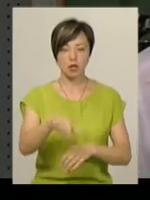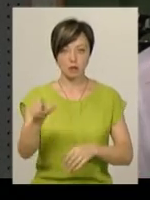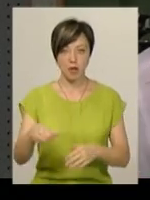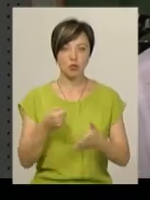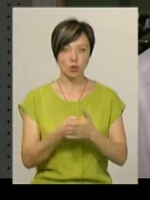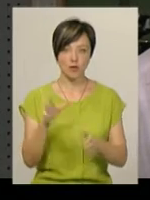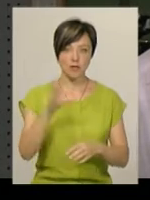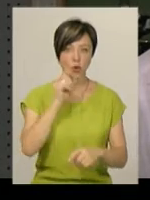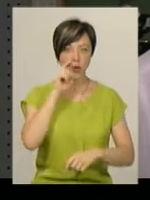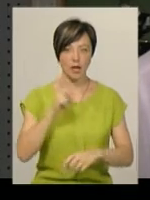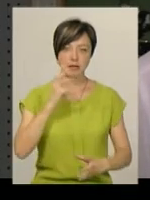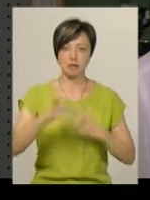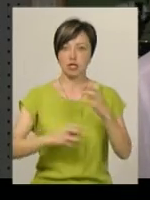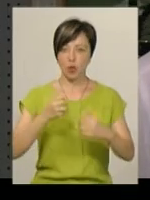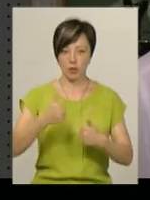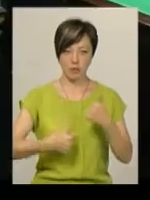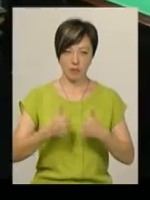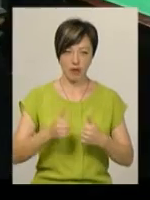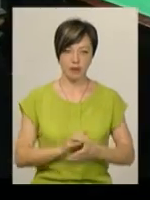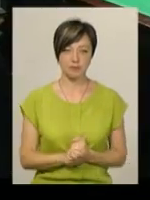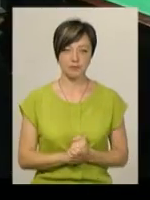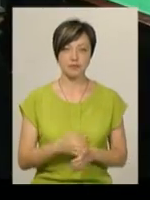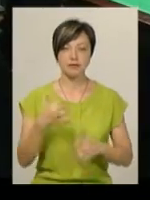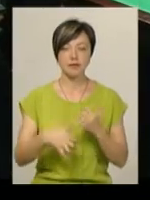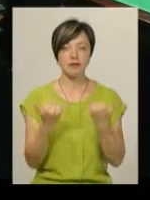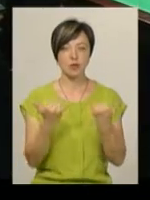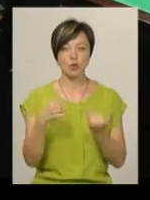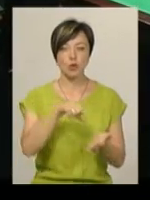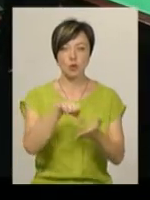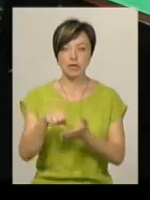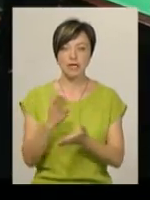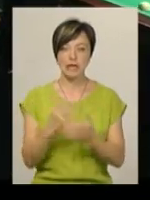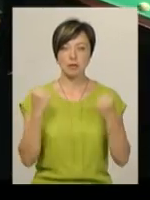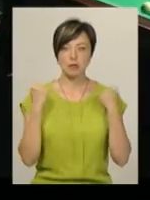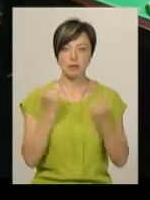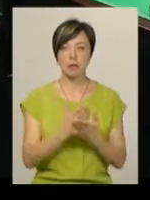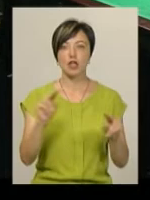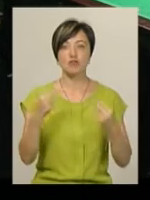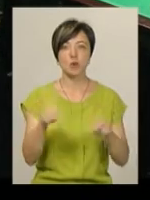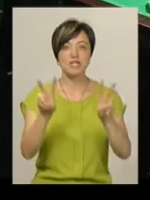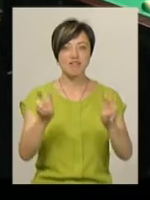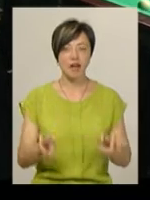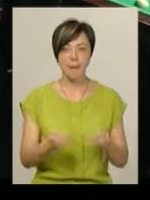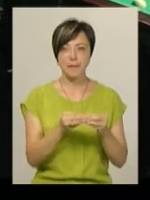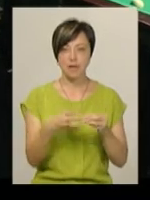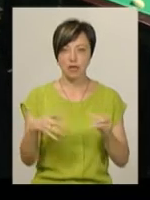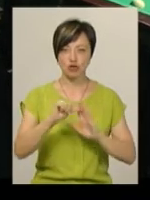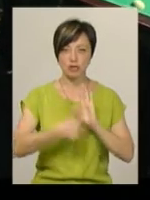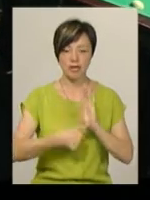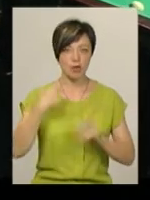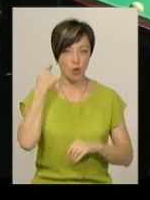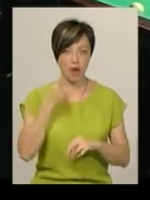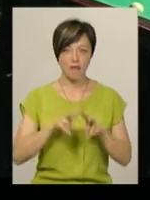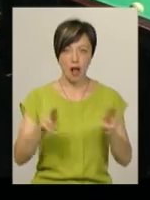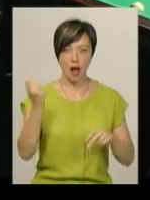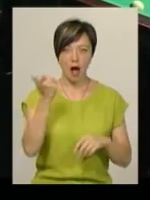до всеукранських та міжнародних змагань. Серед сьогоднішніх учасників є спортсмени, які мають чемпіонські звання в 15 чи 16 років,